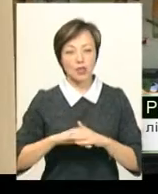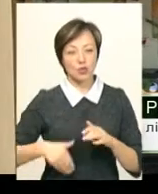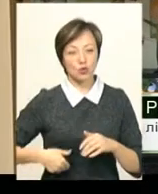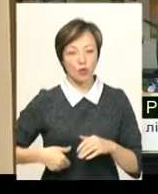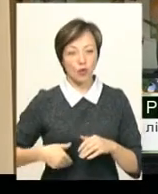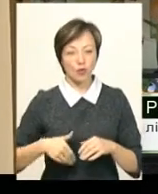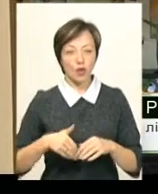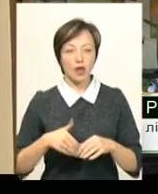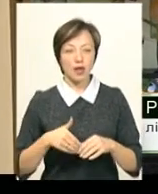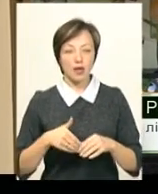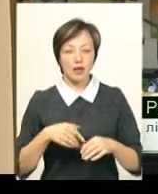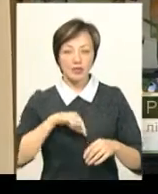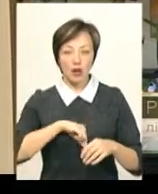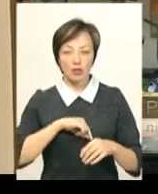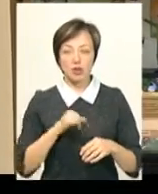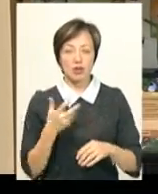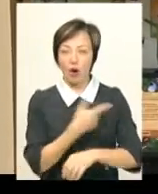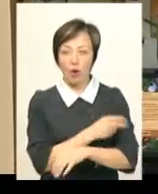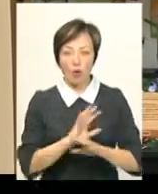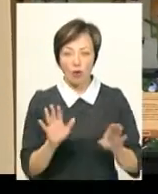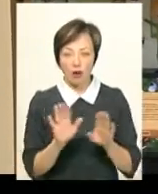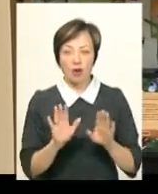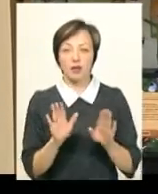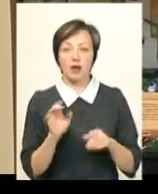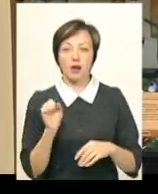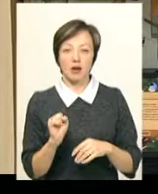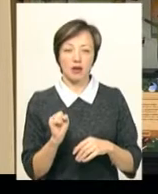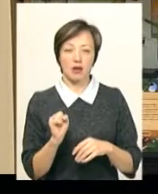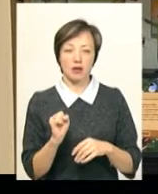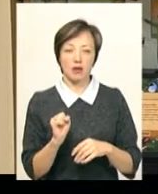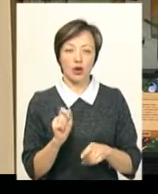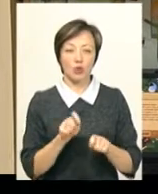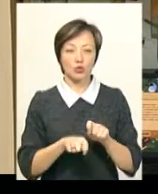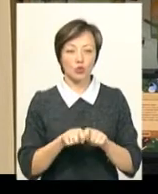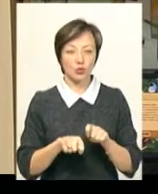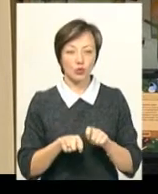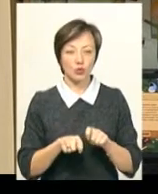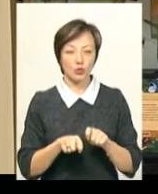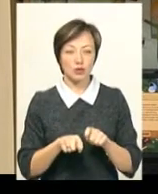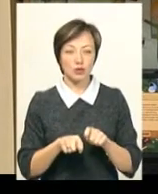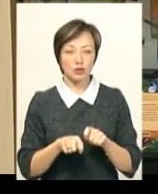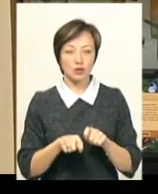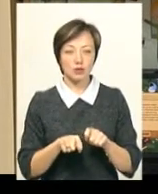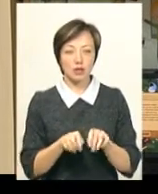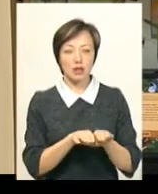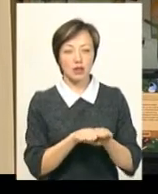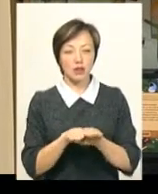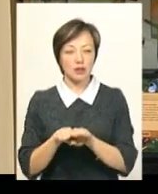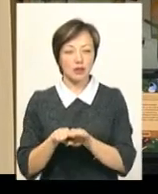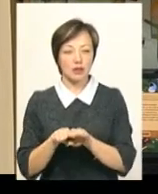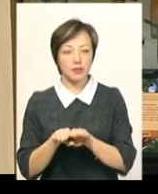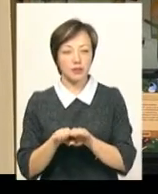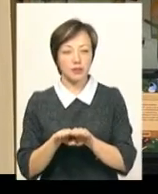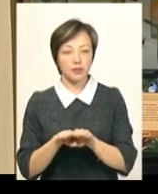залози. Вони не колять інсулін, а контролюють рівень